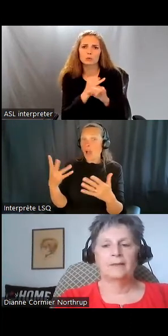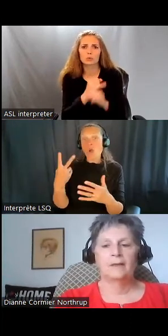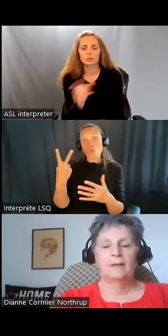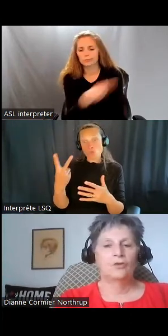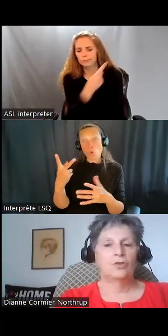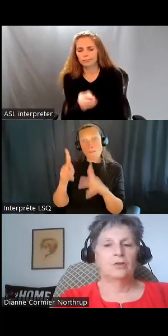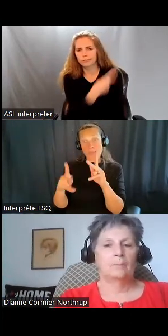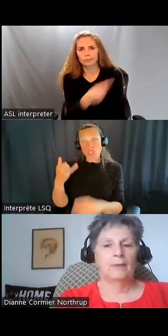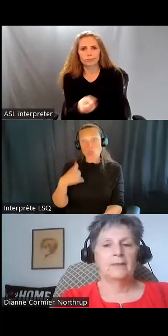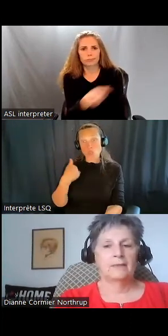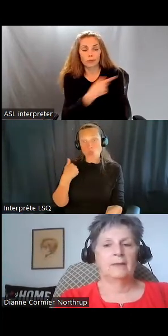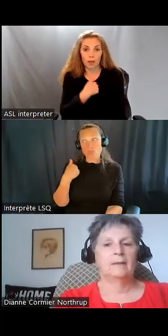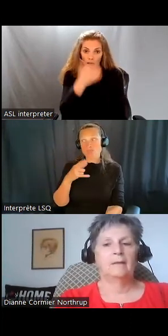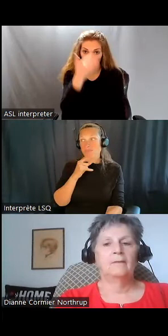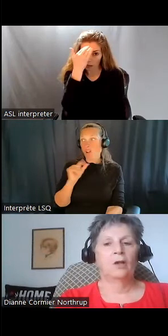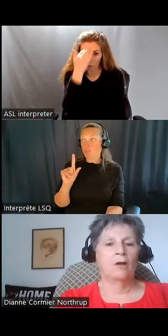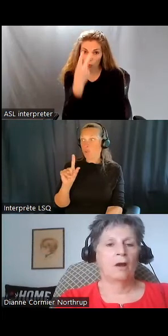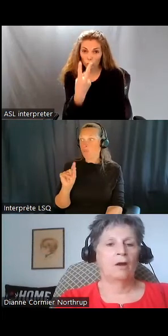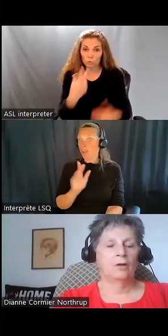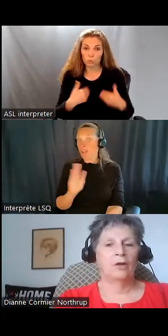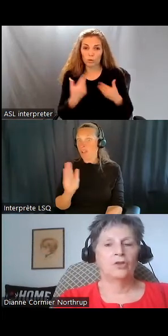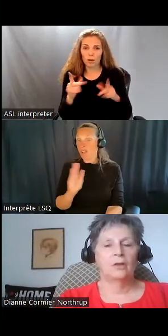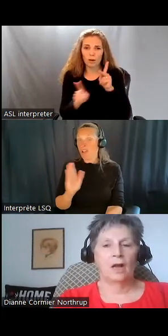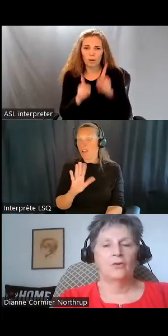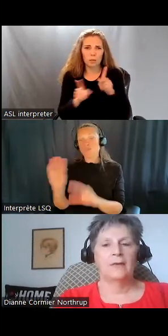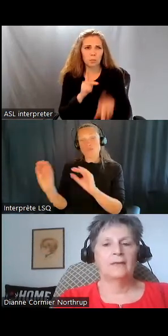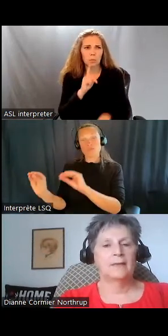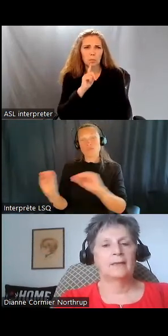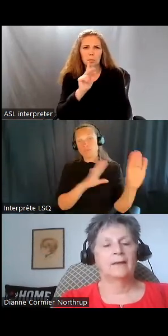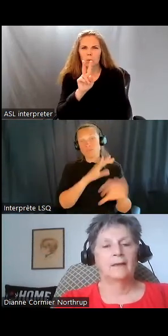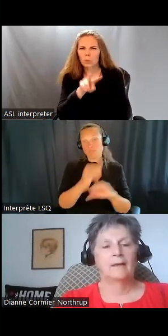personnes qui ont la vingtaine qui viennent d'être placées